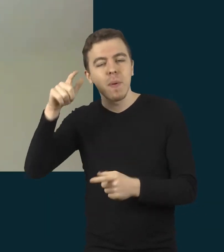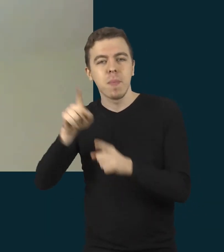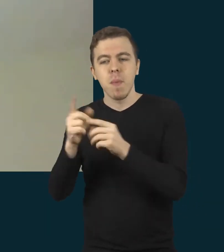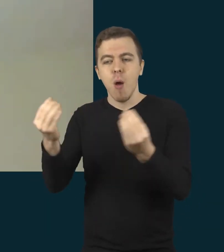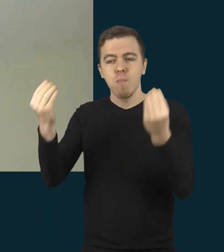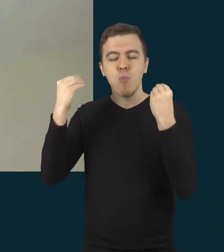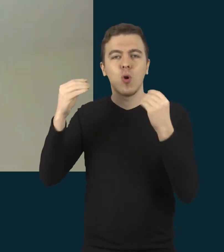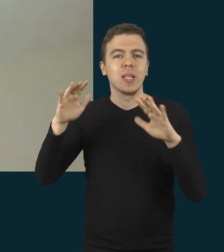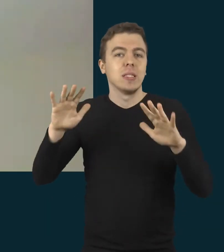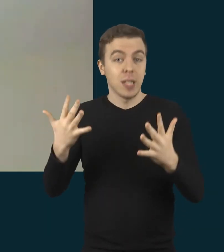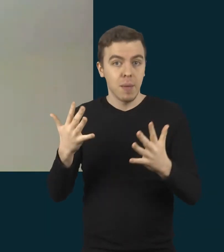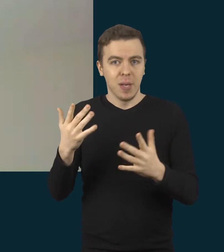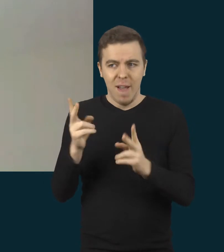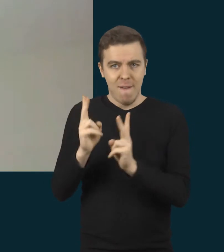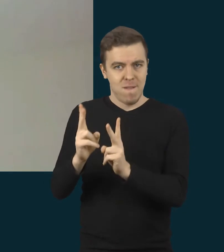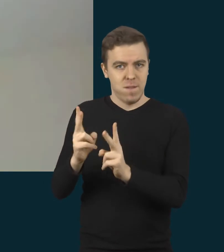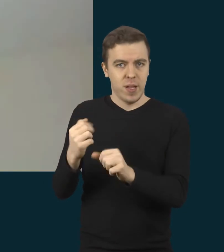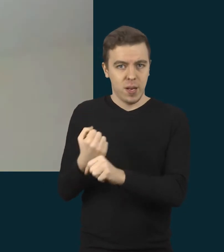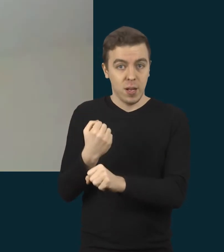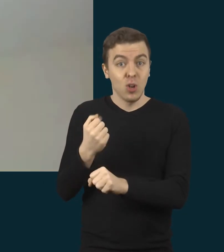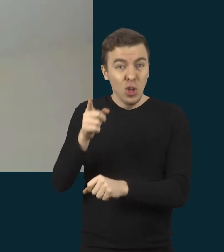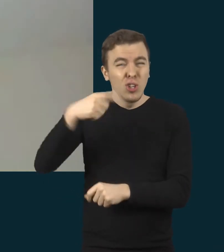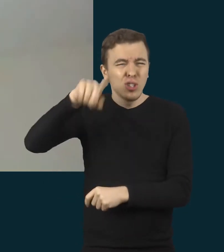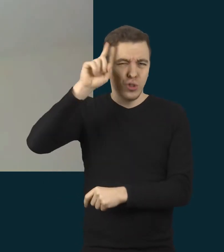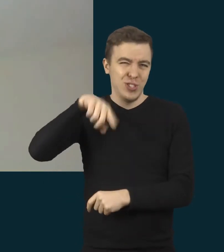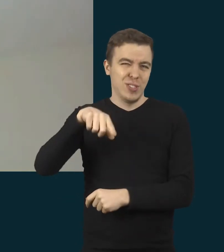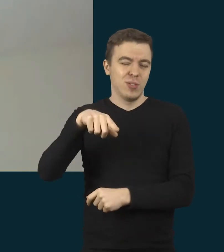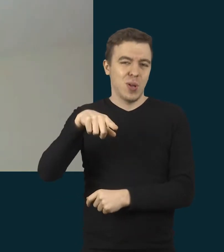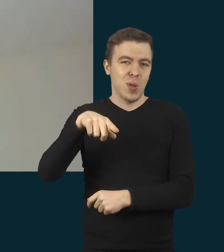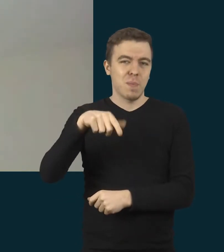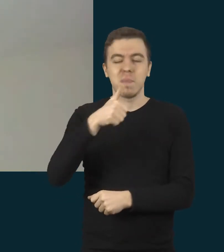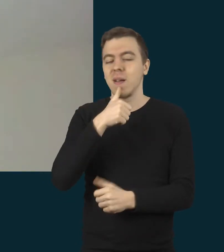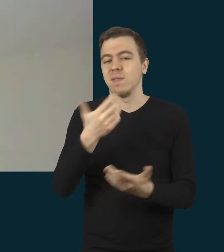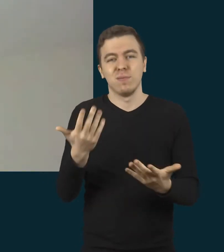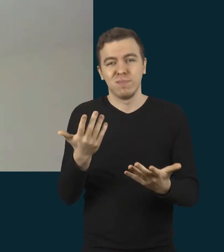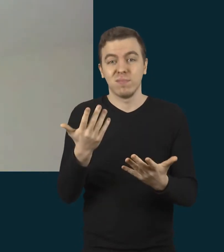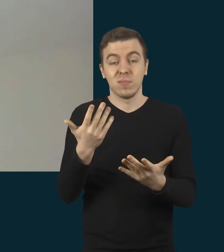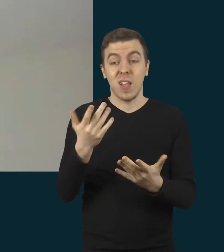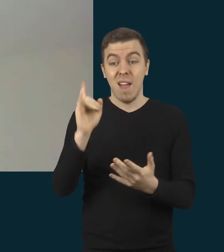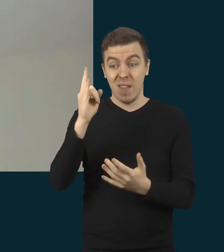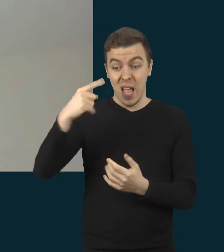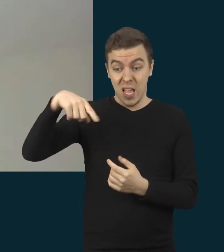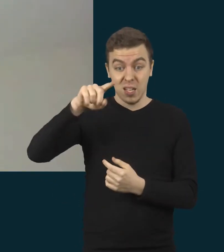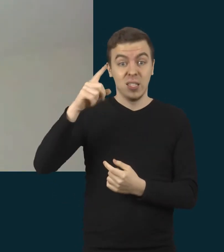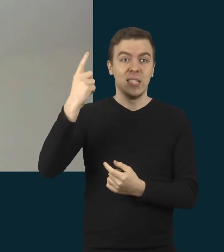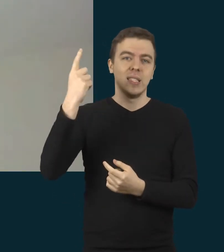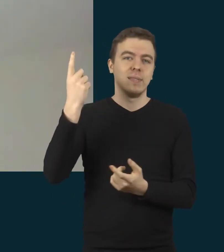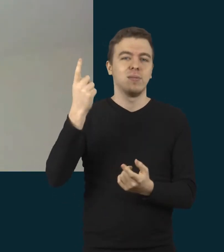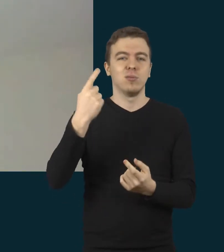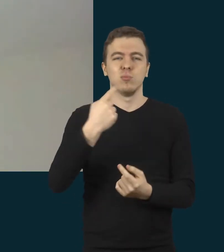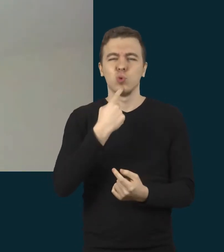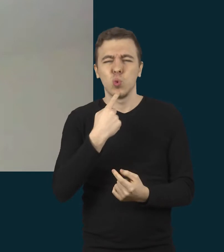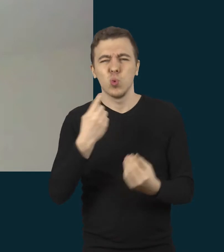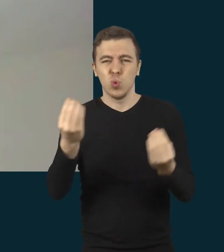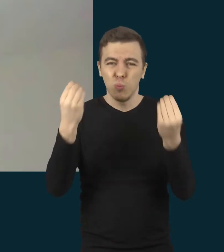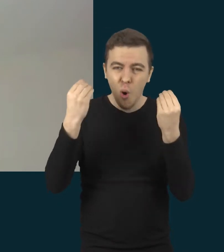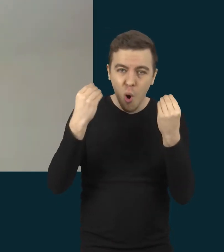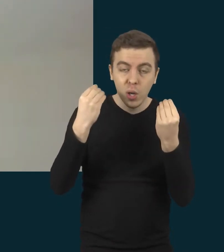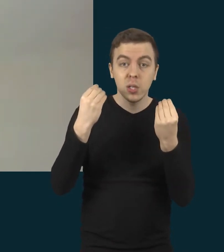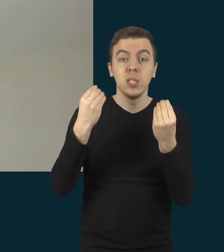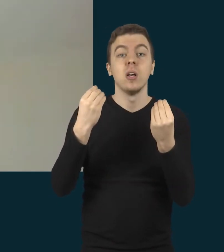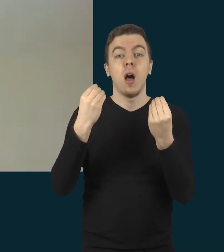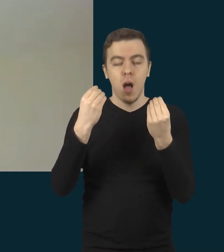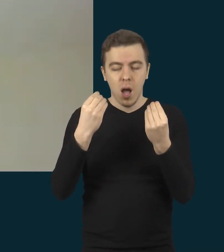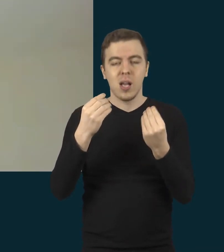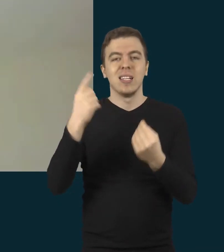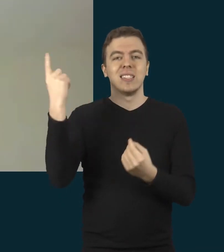Irgi galbūt žinote, kad vaikai, kurie turi mokymosi sunkumo, kartais jiems užtenka